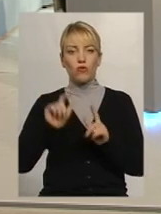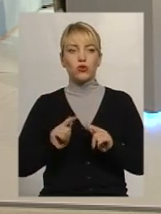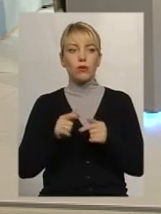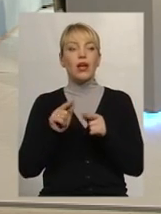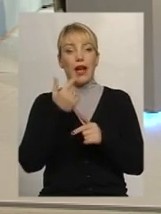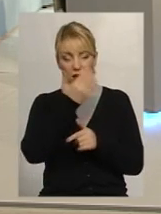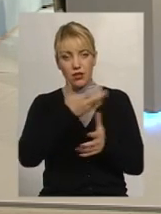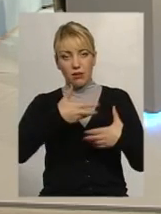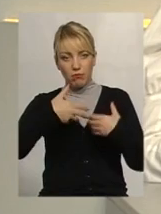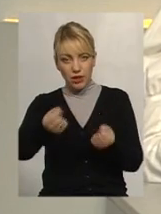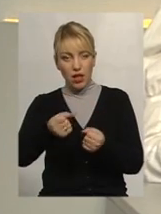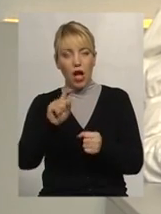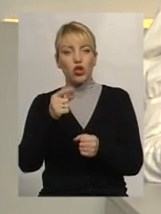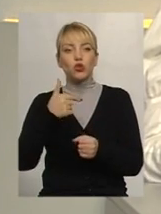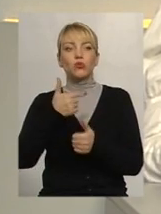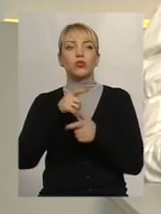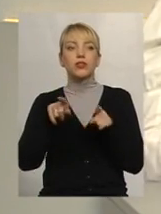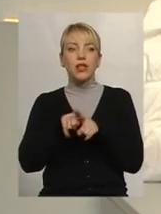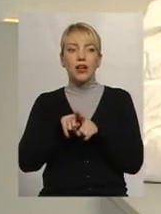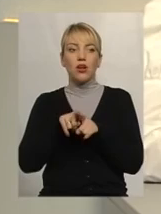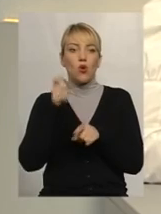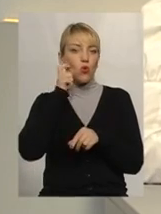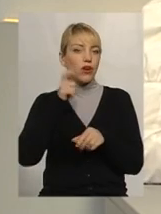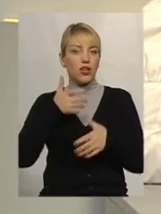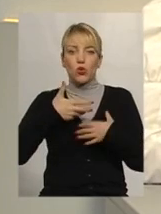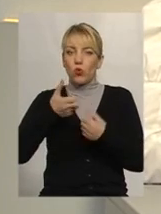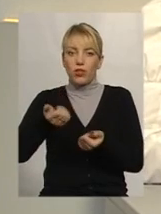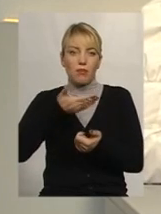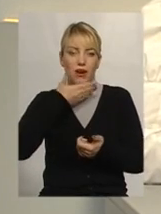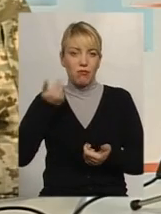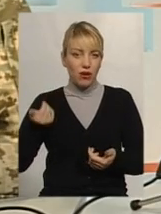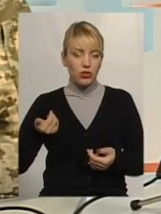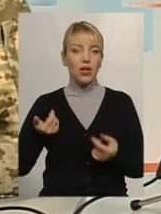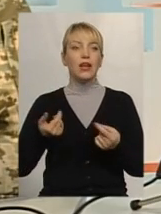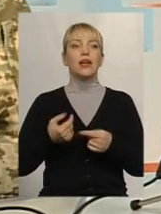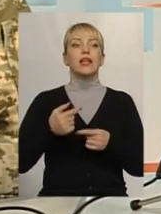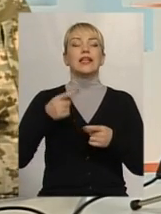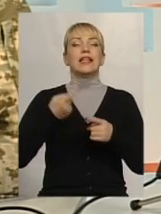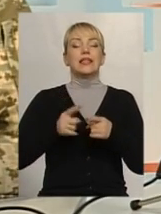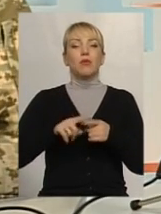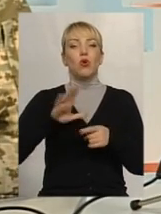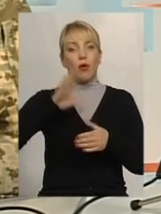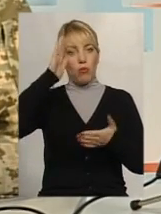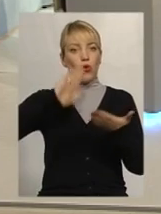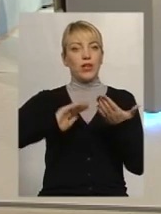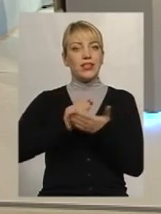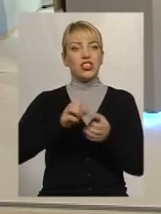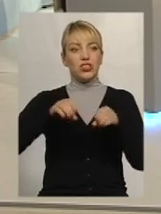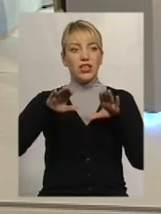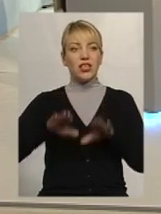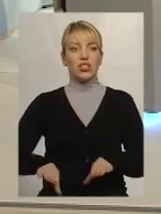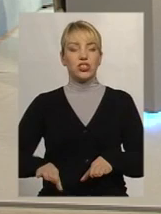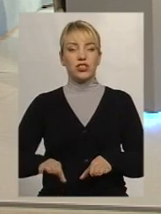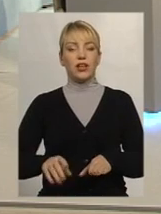Чому ж так сталося, що Україну таки не приймають? – То було політичне рішення відносно Туреччини. прекрасно